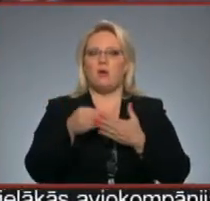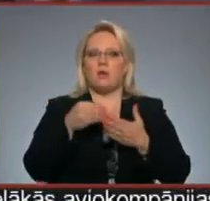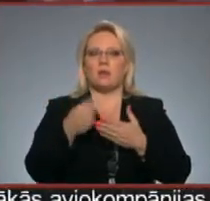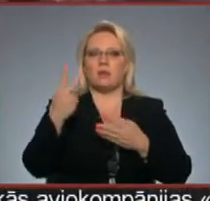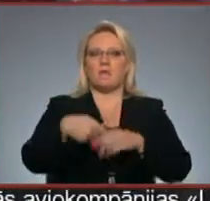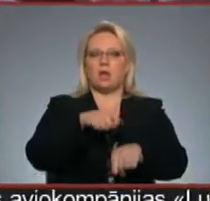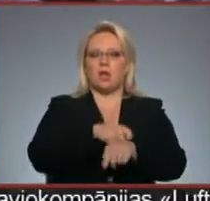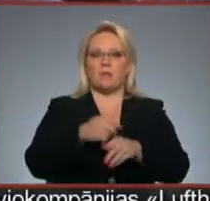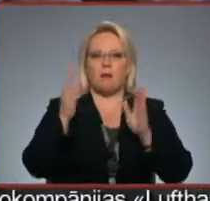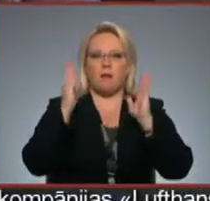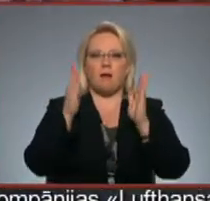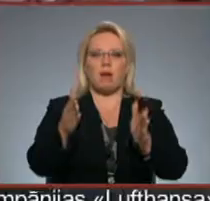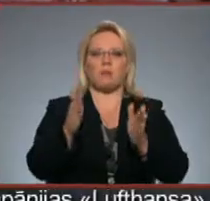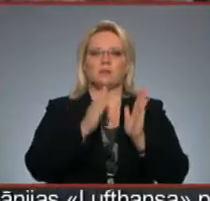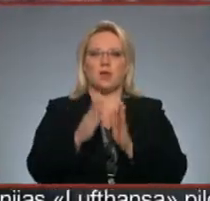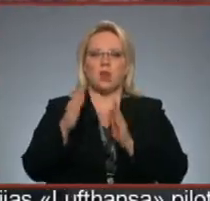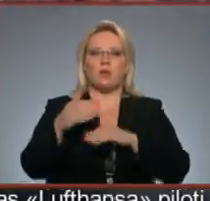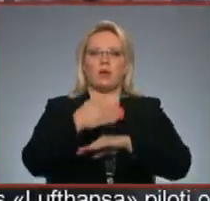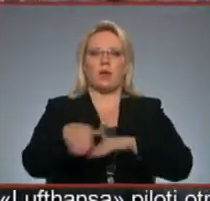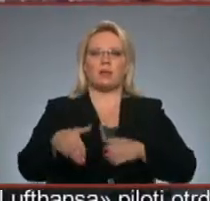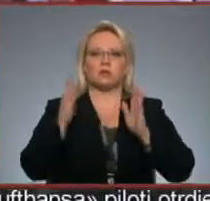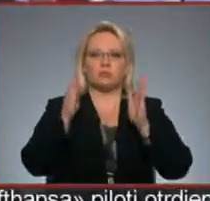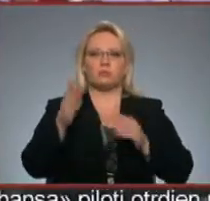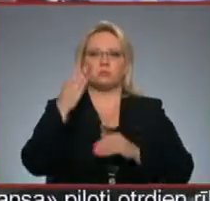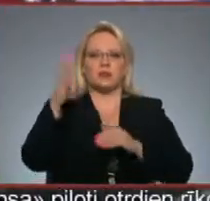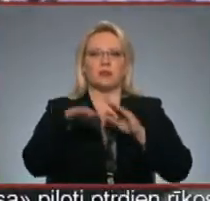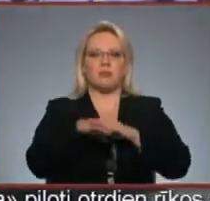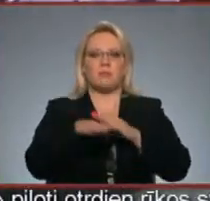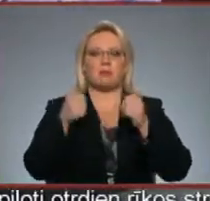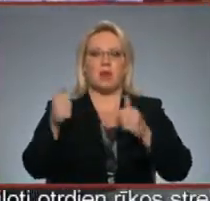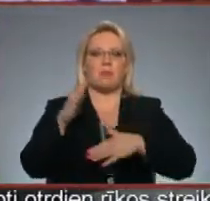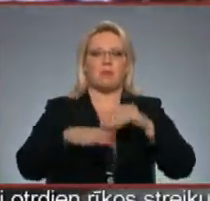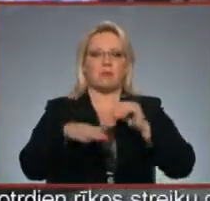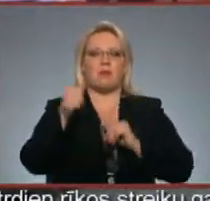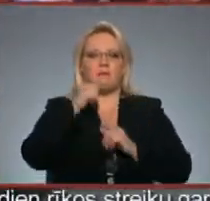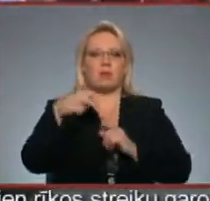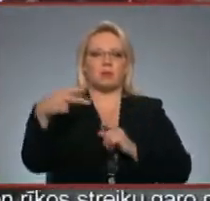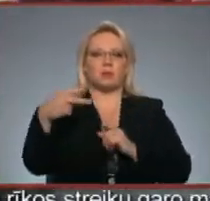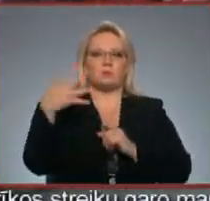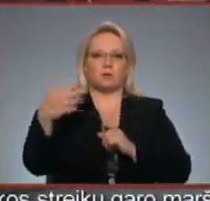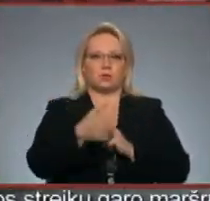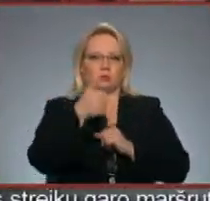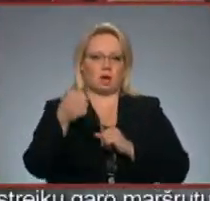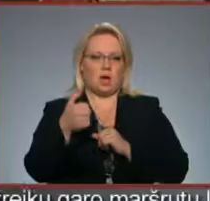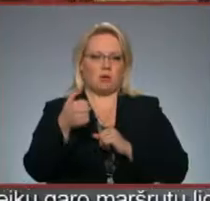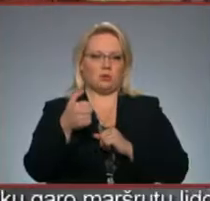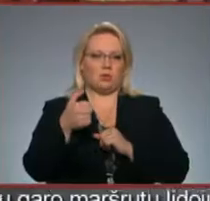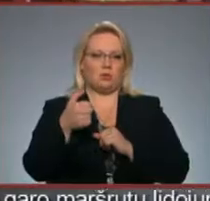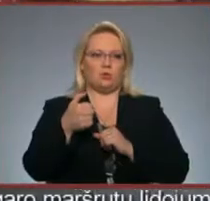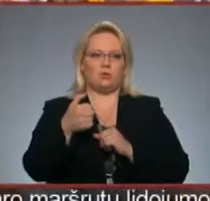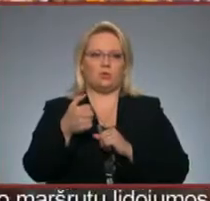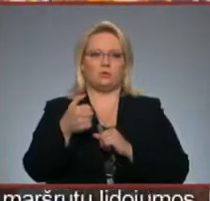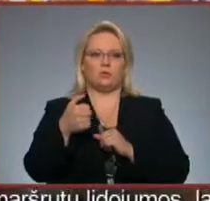divus kilometrus garo sakārtoto ielas posmu un cer, ka ceļš saglabās labu kvalitāti vēl vismaz 25 gadus. Jā, vien